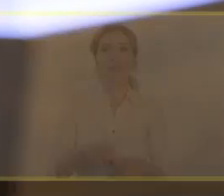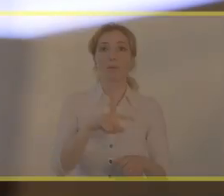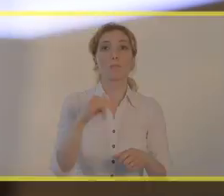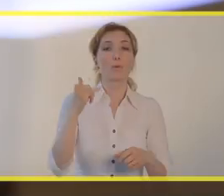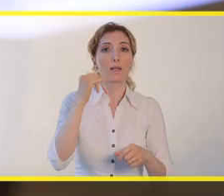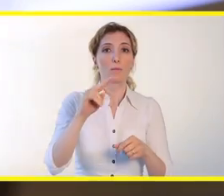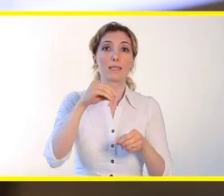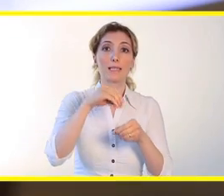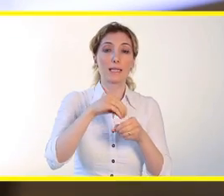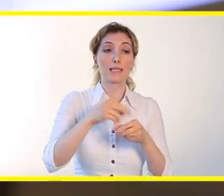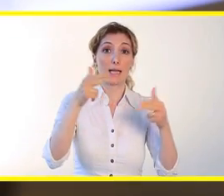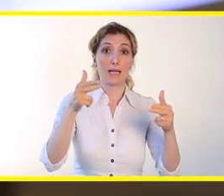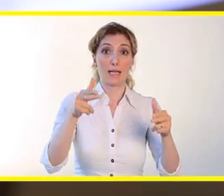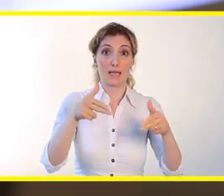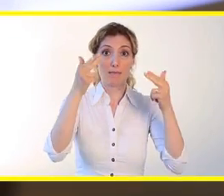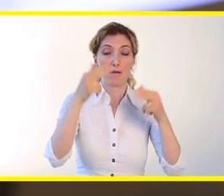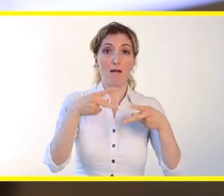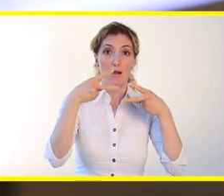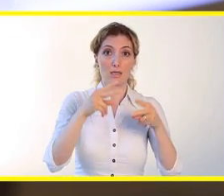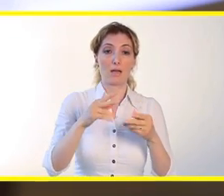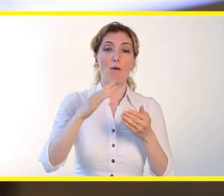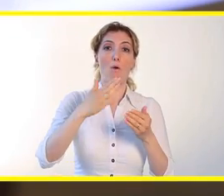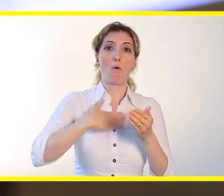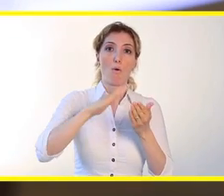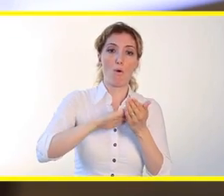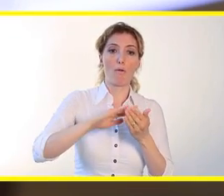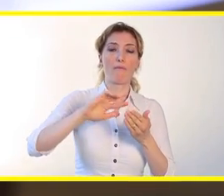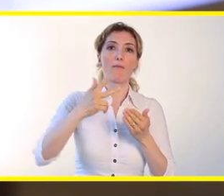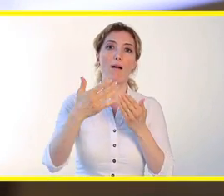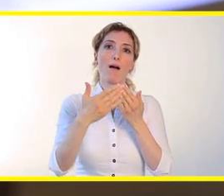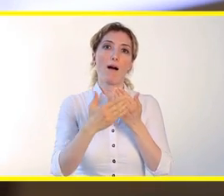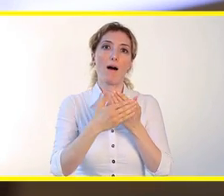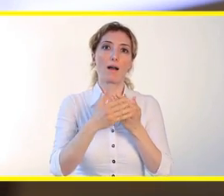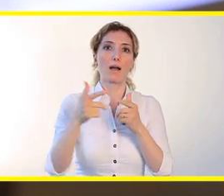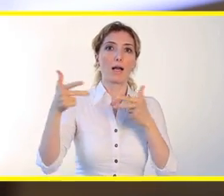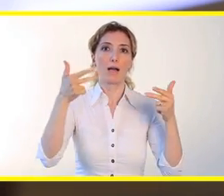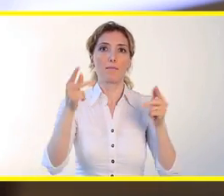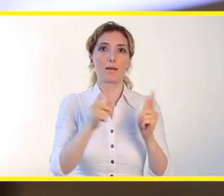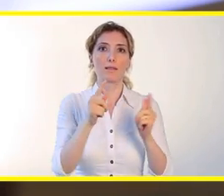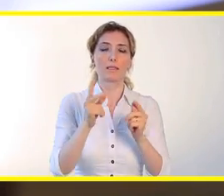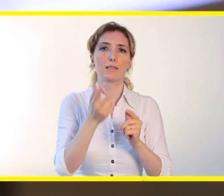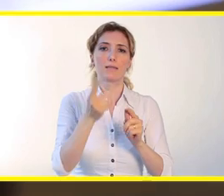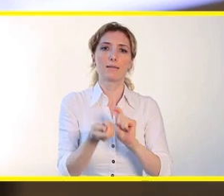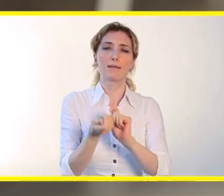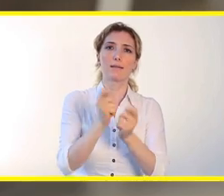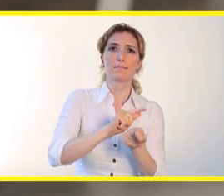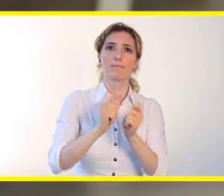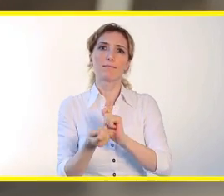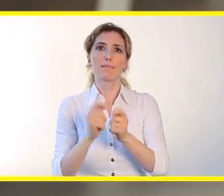HTC One M9'da kameranız açıkken ön ve arka kamera arasında hızlıca geçiş yapabilirsiniz.